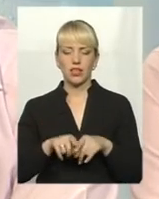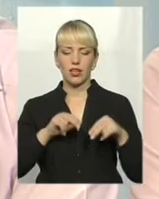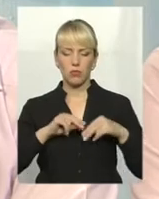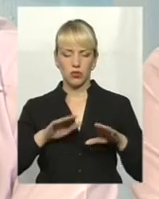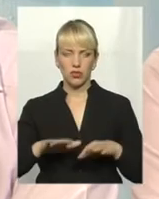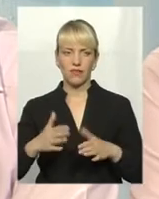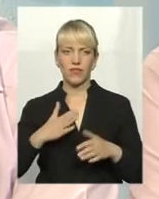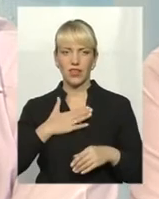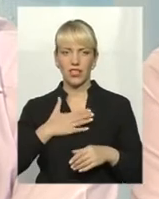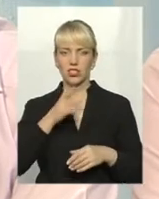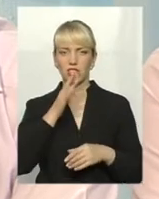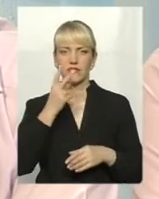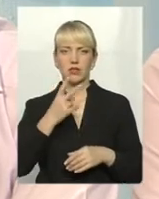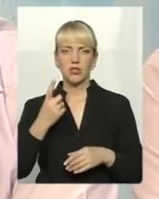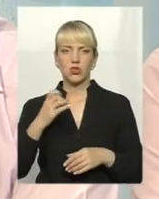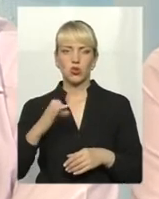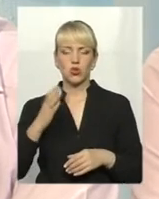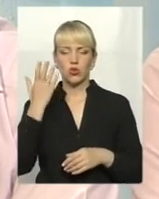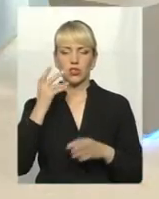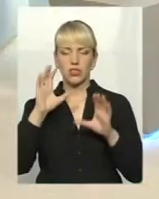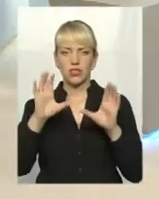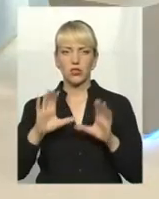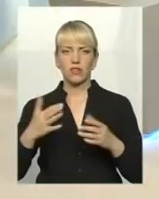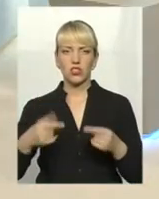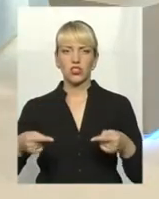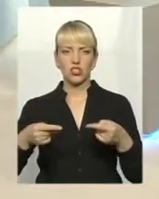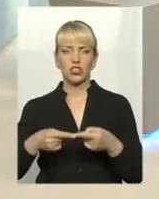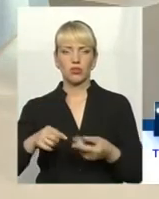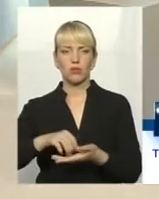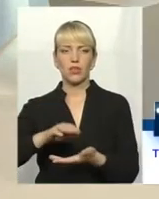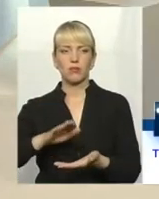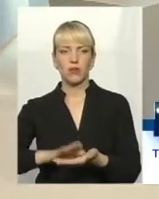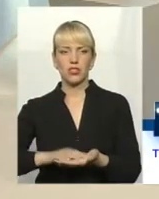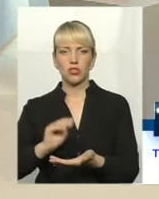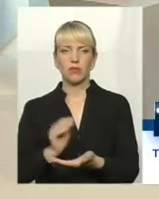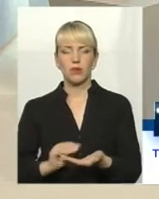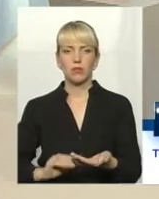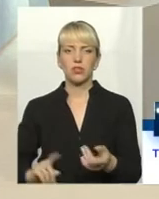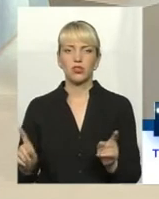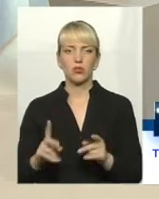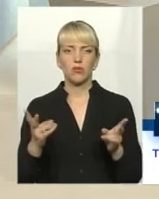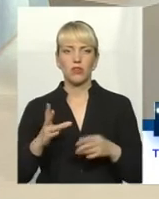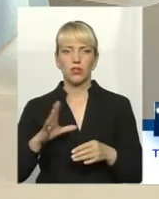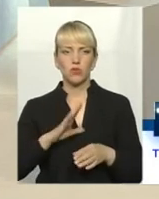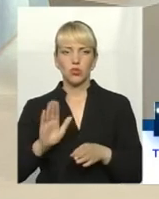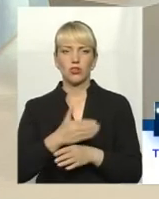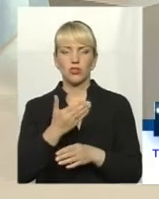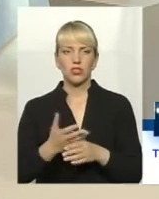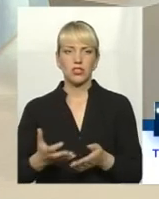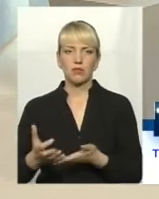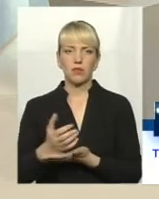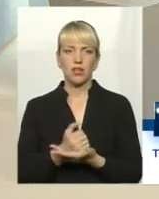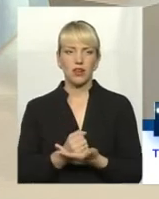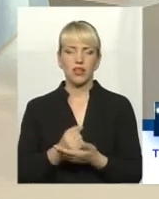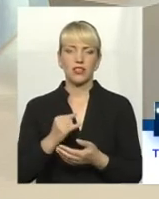час, в 21-му столітті, коли вже законодавством чітко передбачено і прописано, що має бути роздільне збирання відходів,